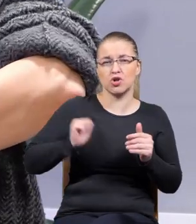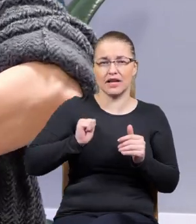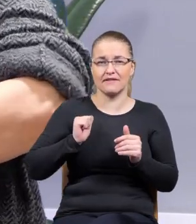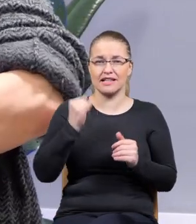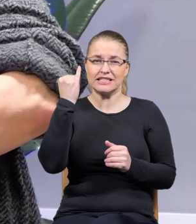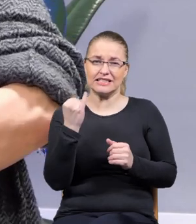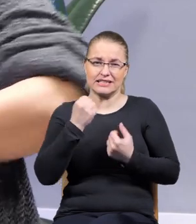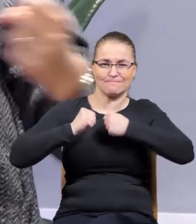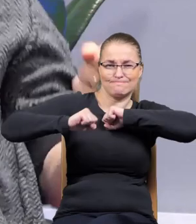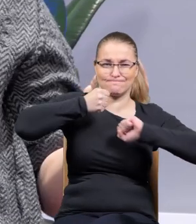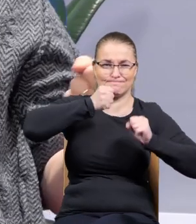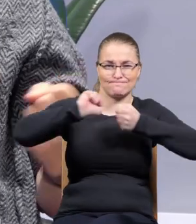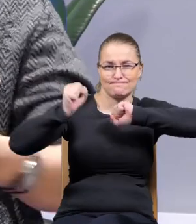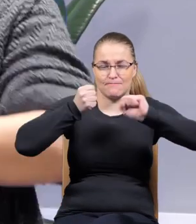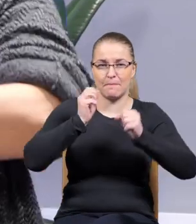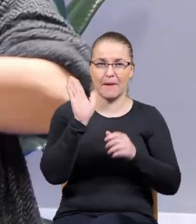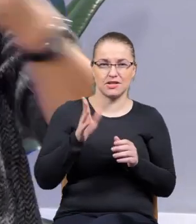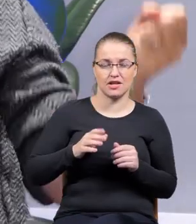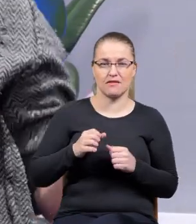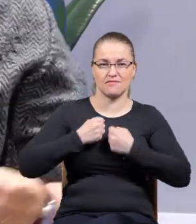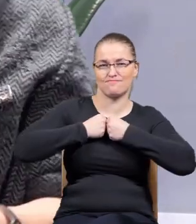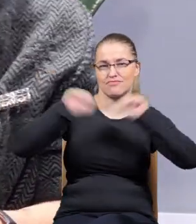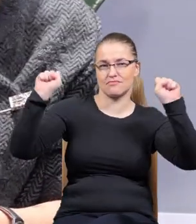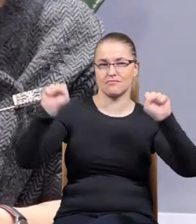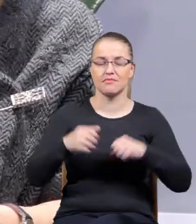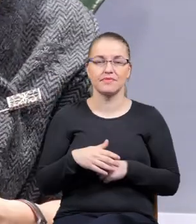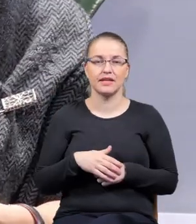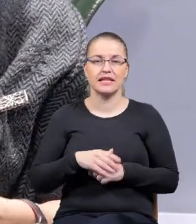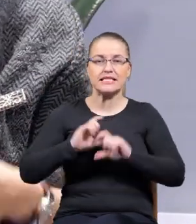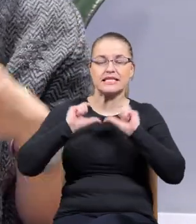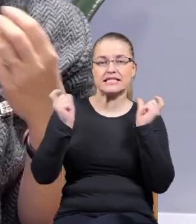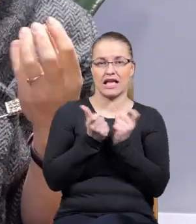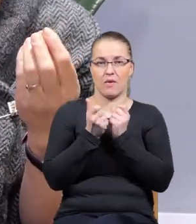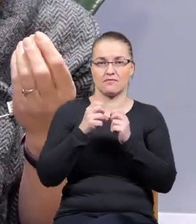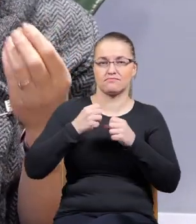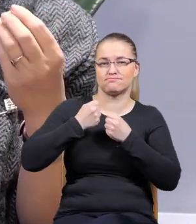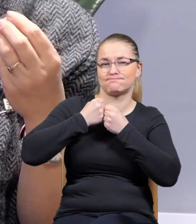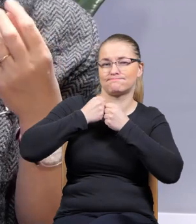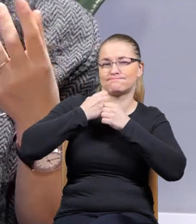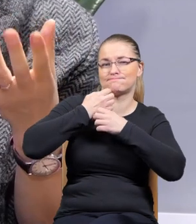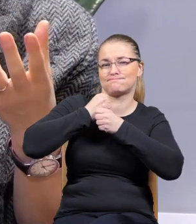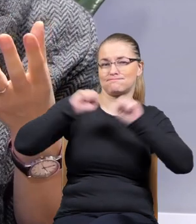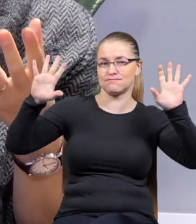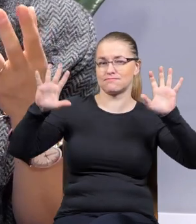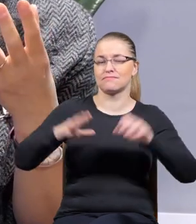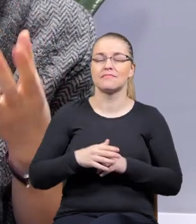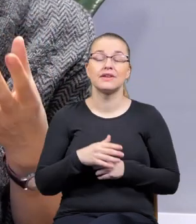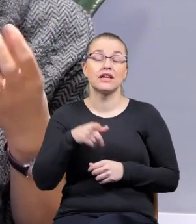że to dziecko nagle z tego becika wyskoczy jakoś i rozwali to całe skrępowanie i że może